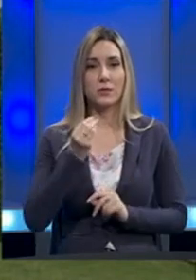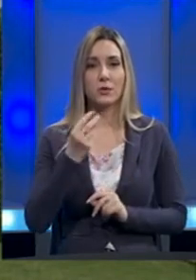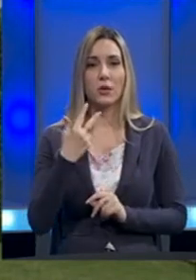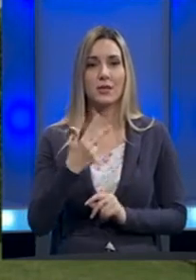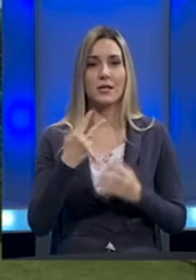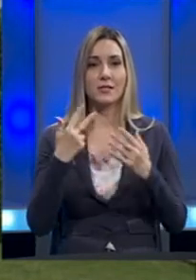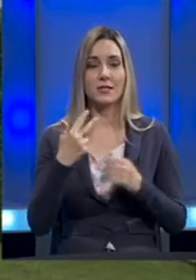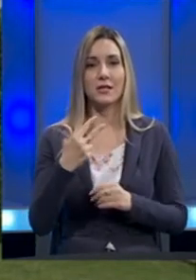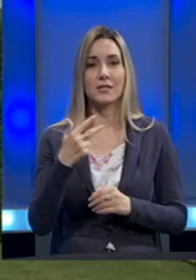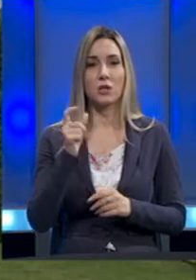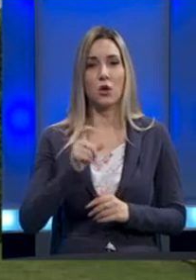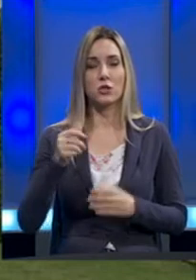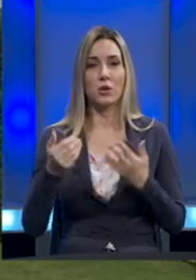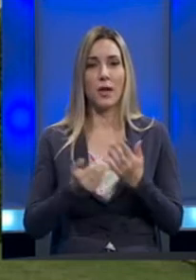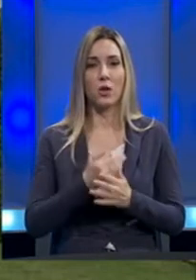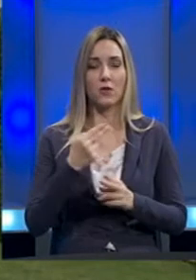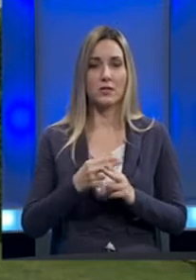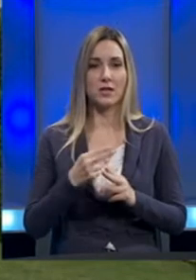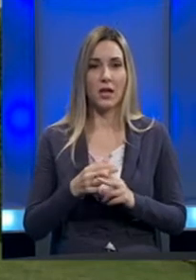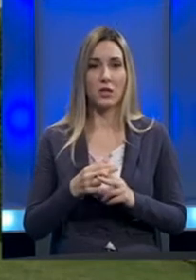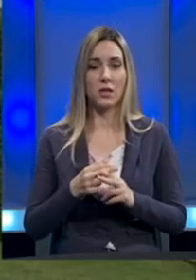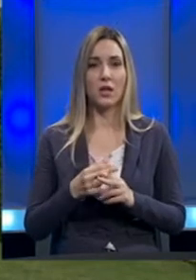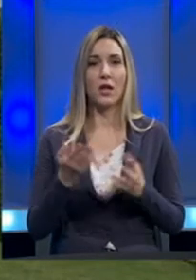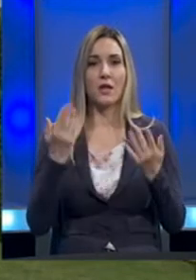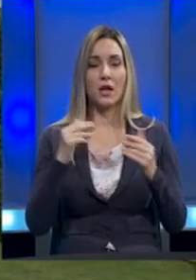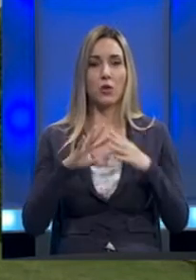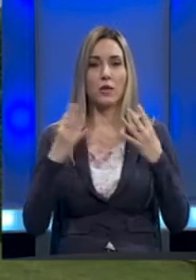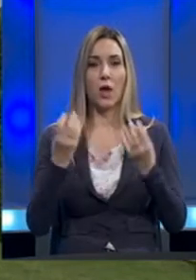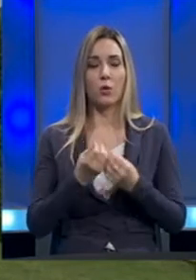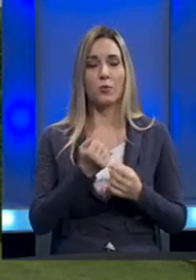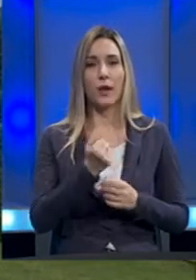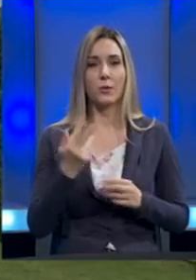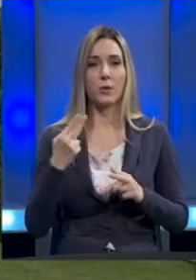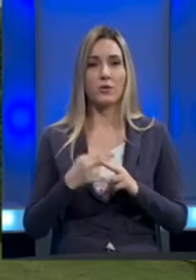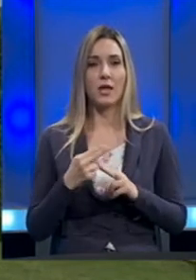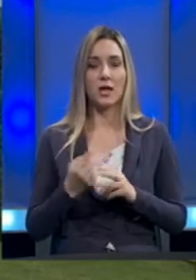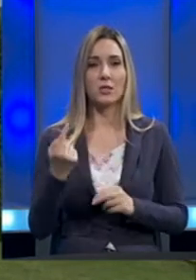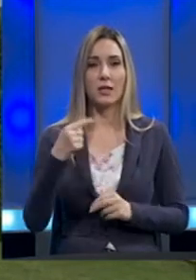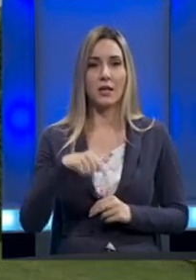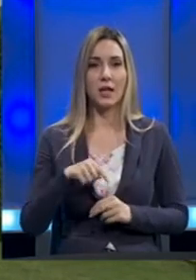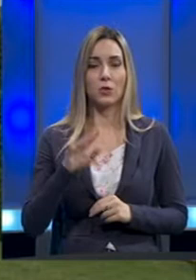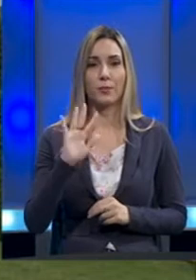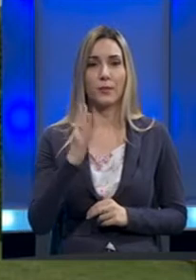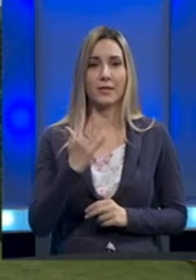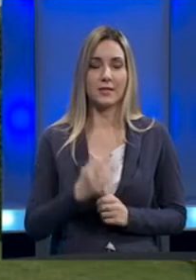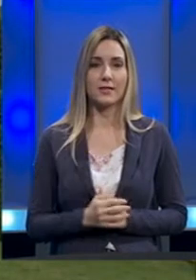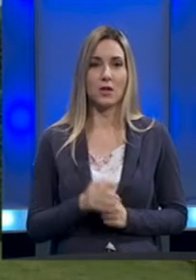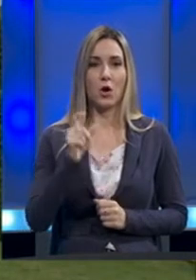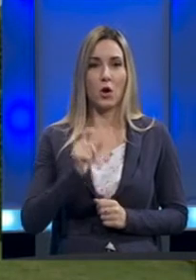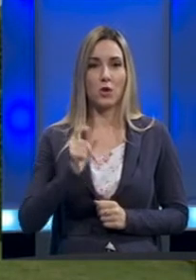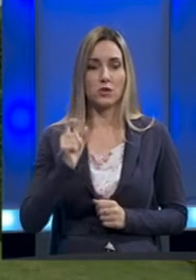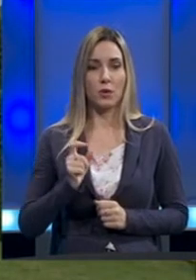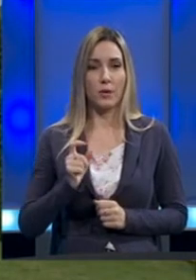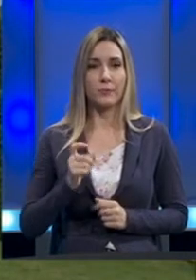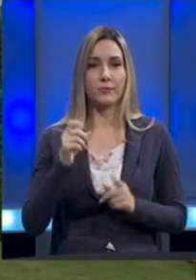30 osoba je novo zaraženo koronavirusom, tako da je ukupan broj zaraženih 1015 osoba.